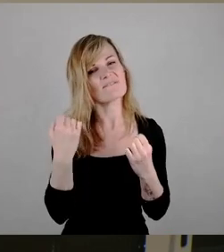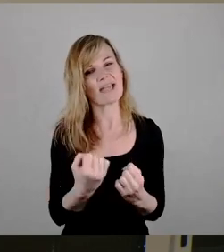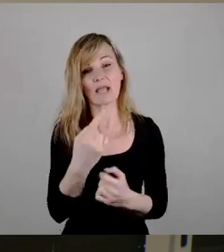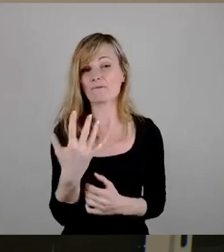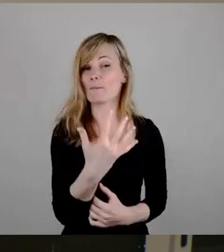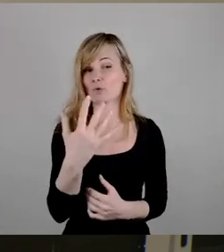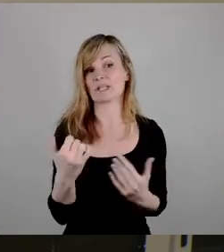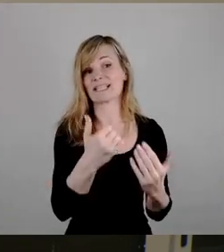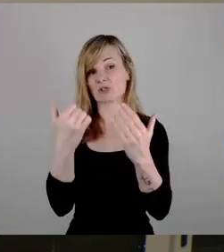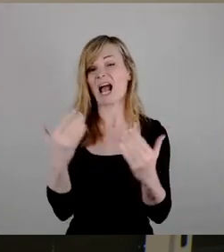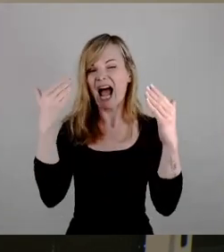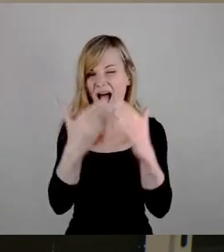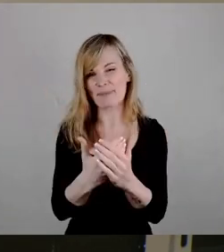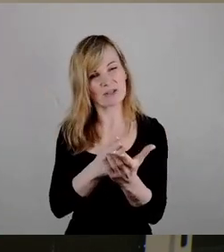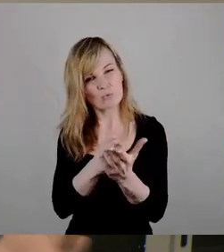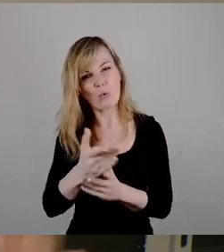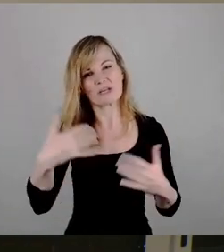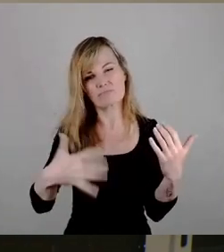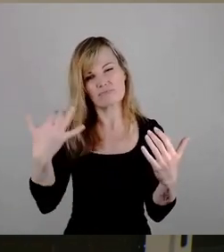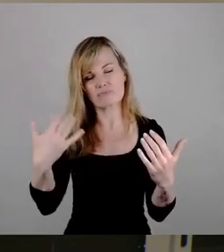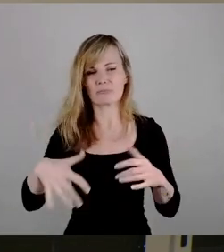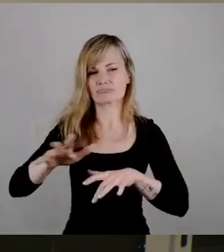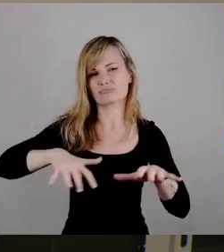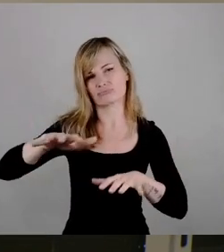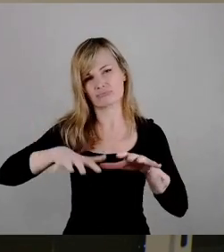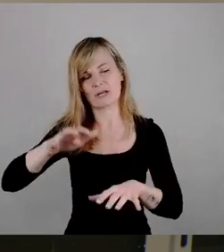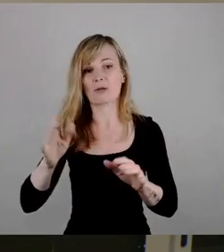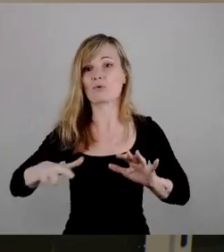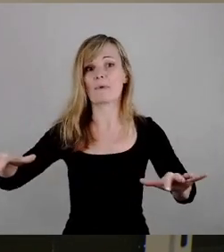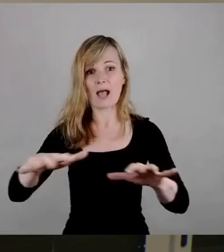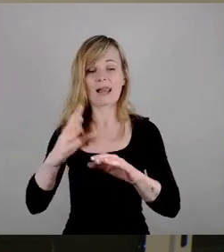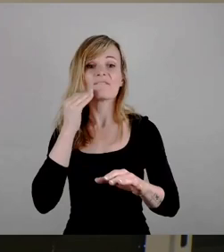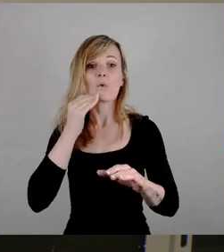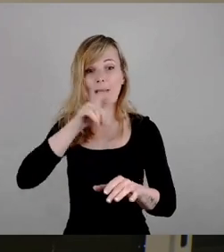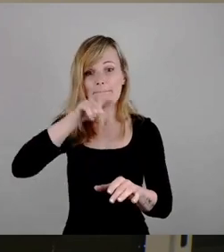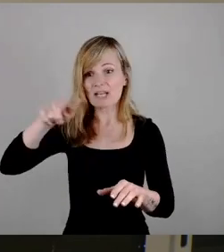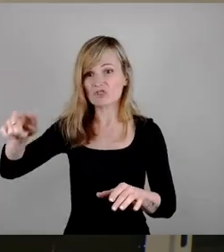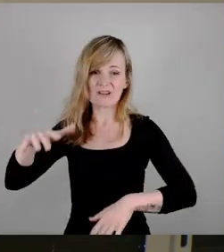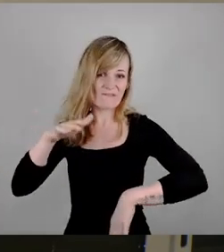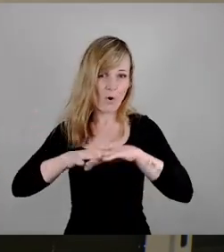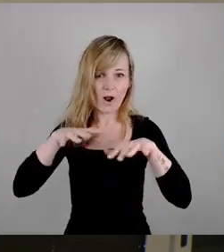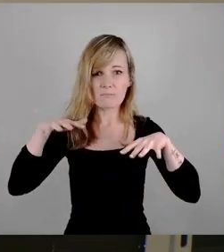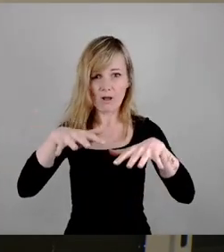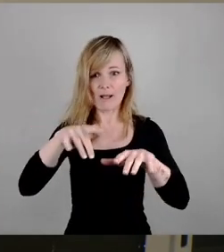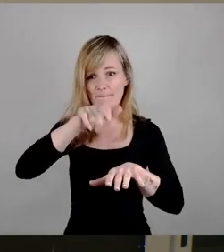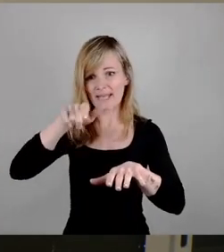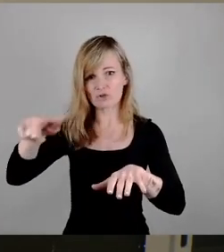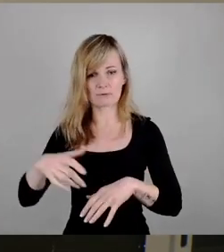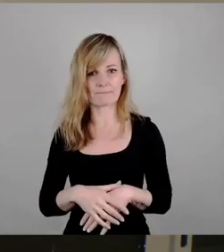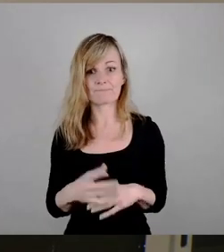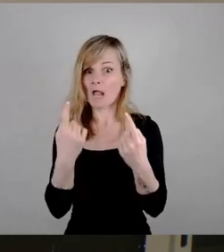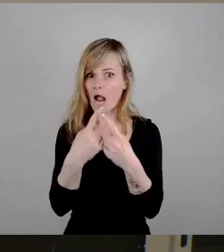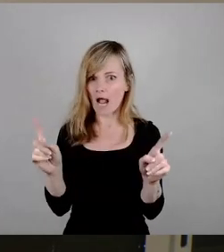Abend, die ganze Zeit spielen und da wollen rundherum überall Leute. Da ist es voller Menschen. Andere Regelungskreis,